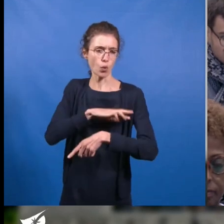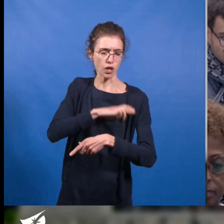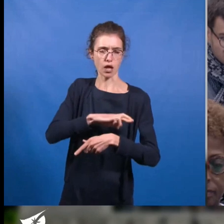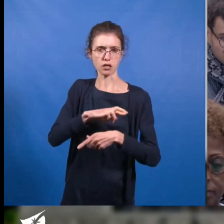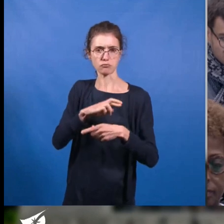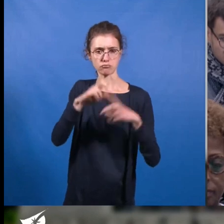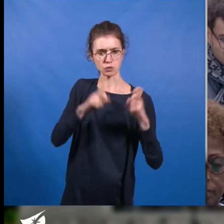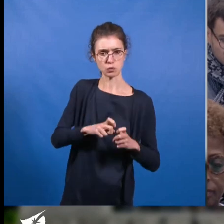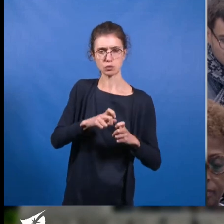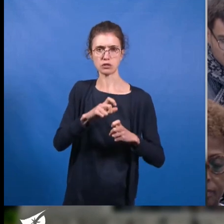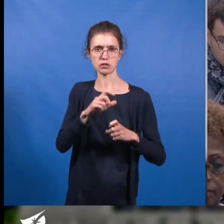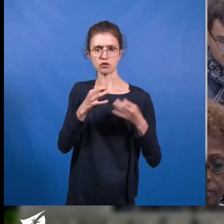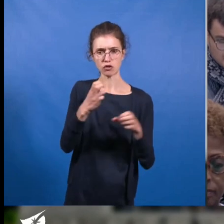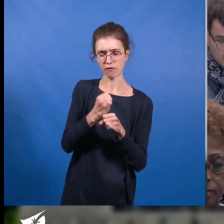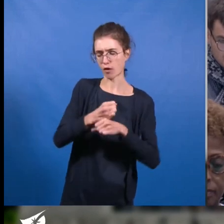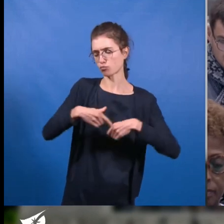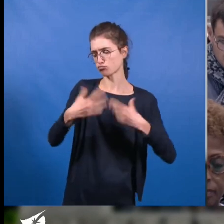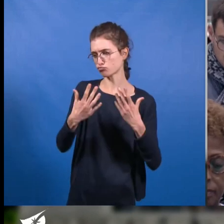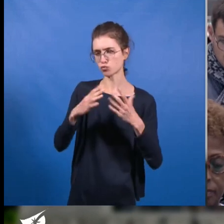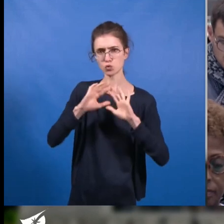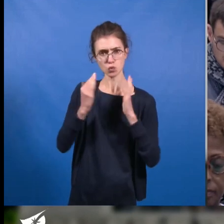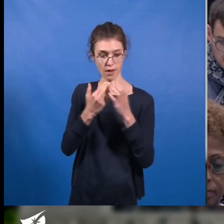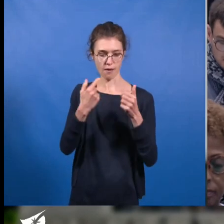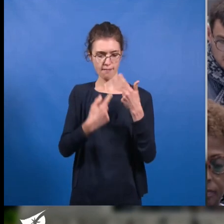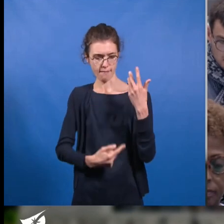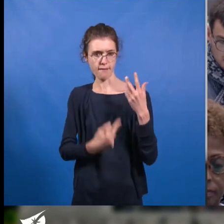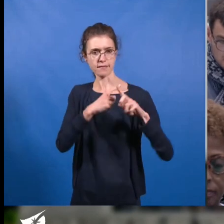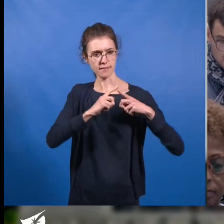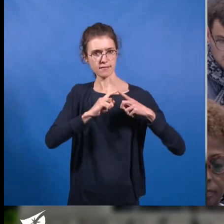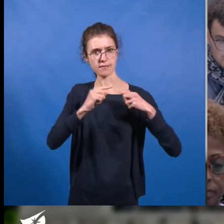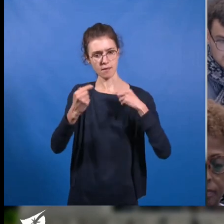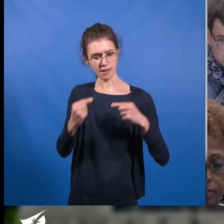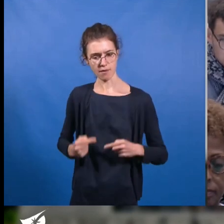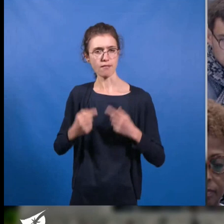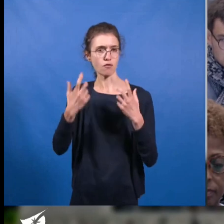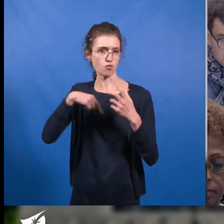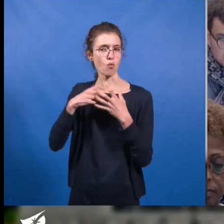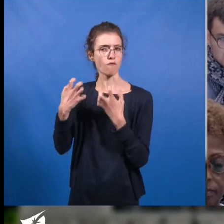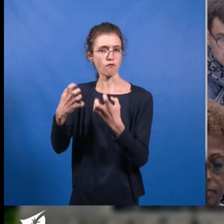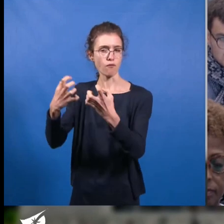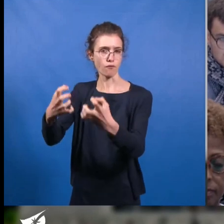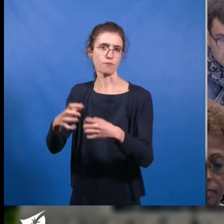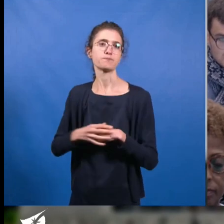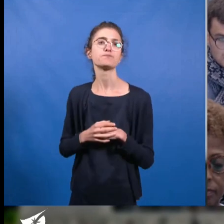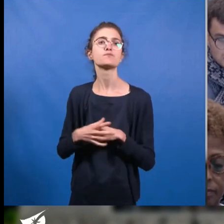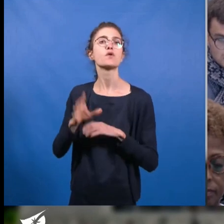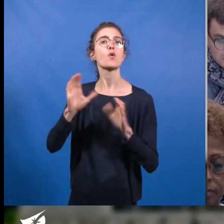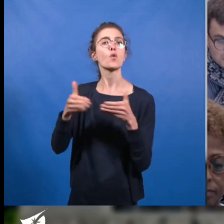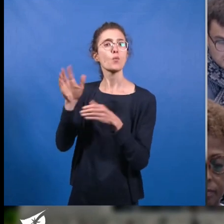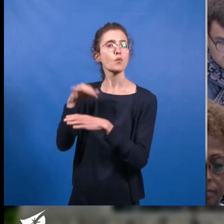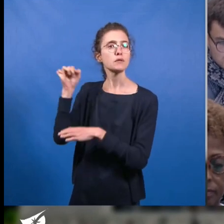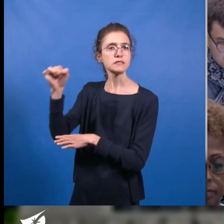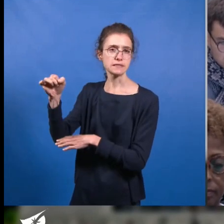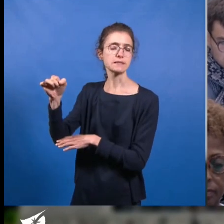temps de travail. Ce sont ces débats que nous demandent en premier lieu nos concitoyens. Le groupe communiste entend